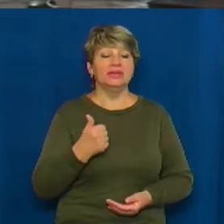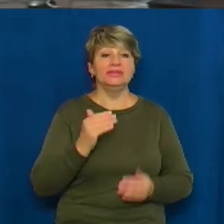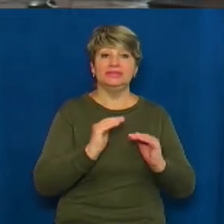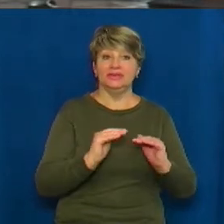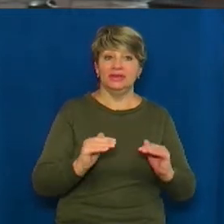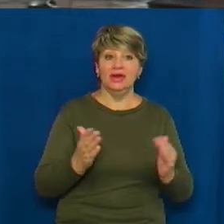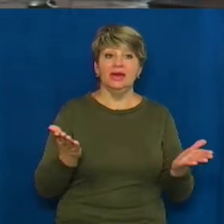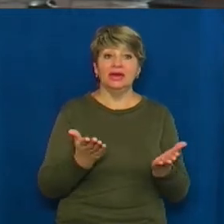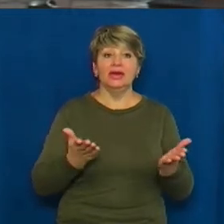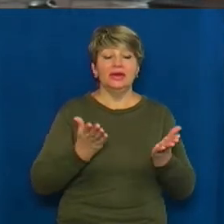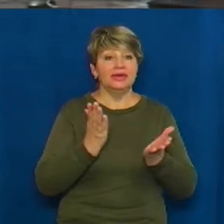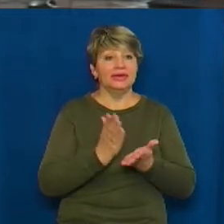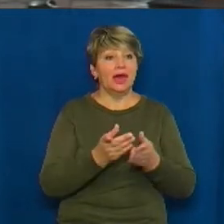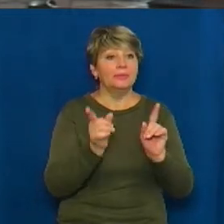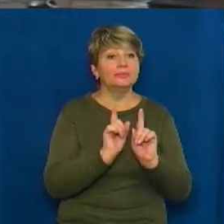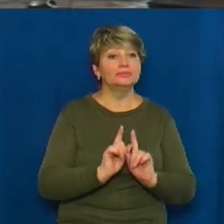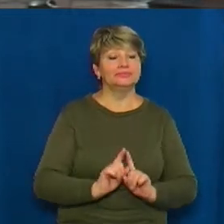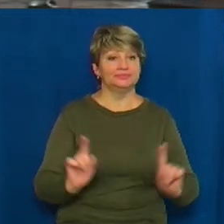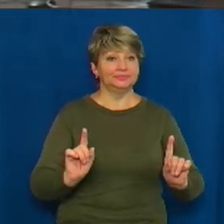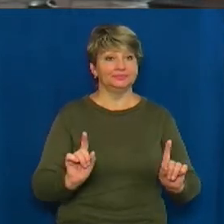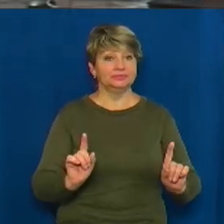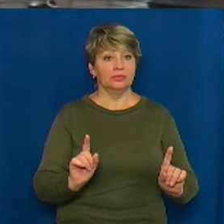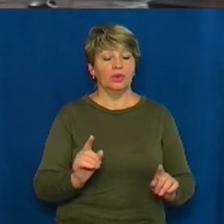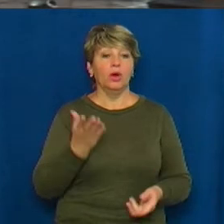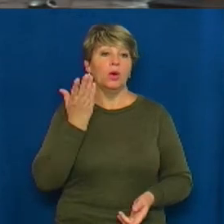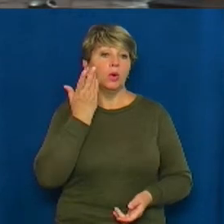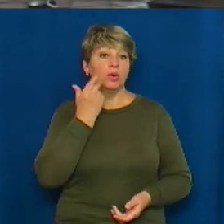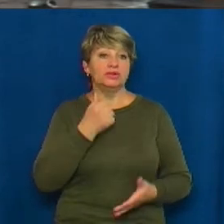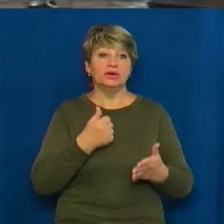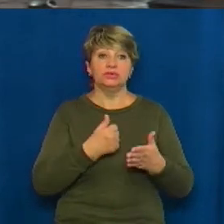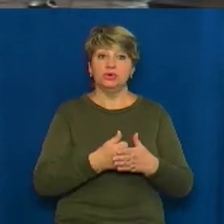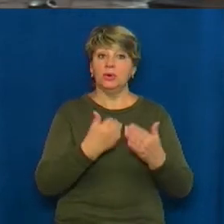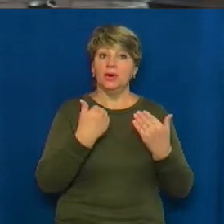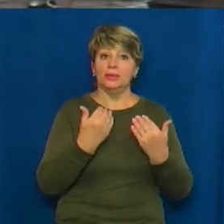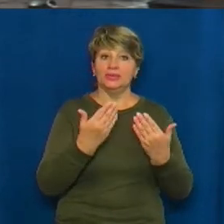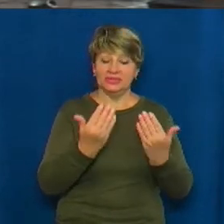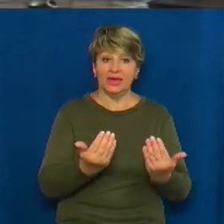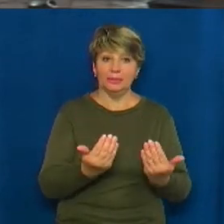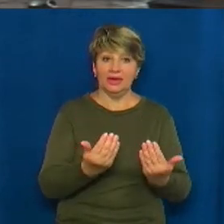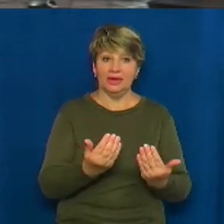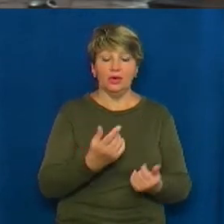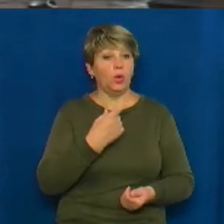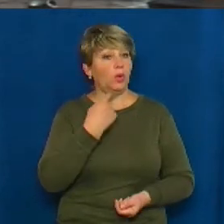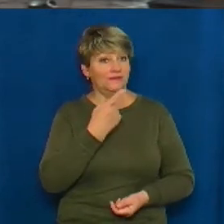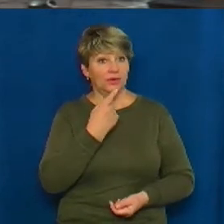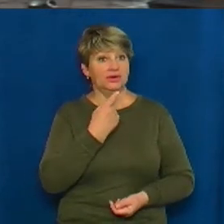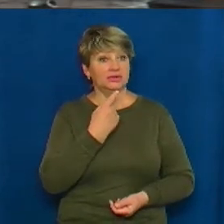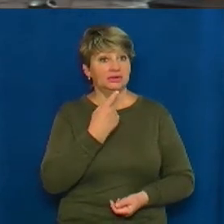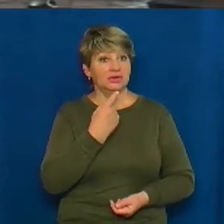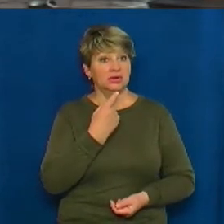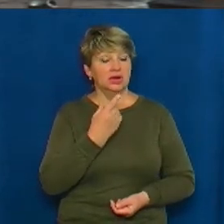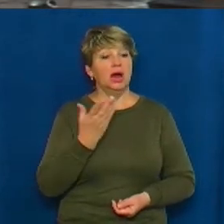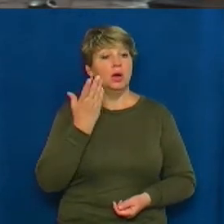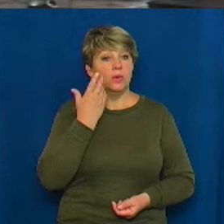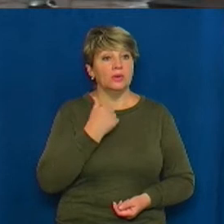незвичайними, коли вони до тебе говорять і коли ти змушена була,